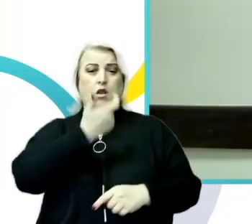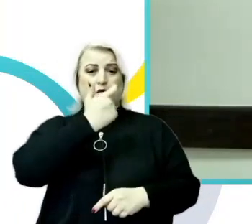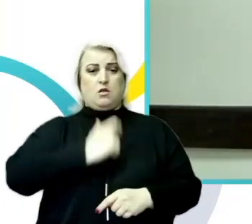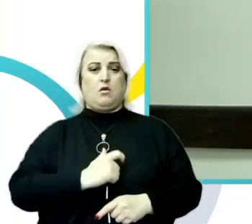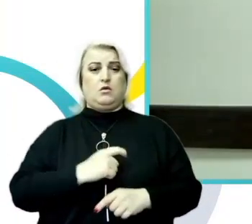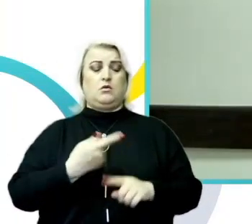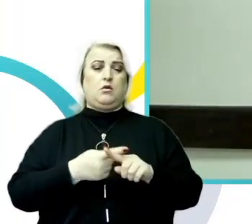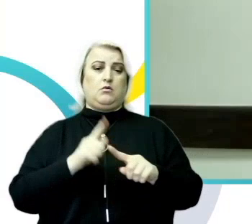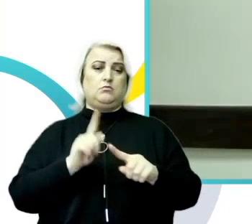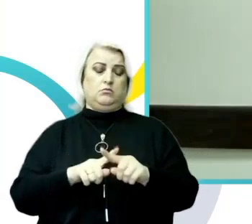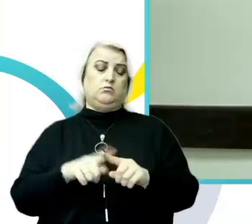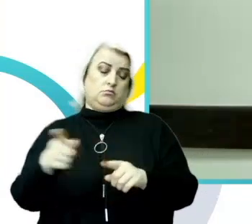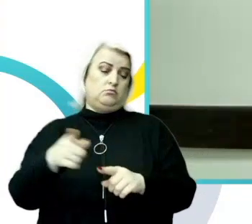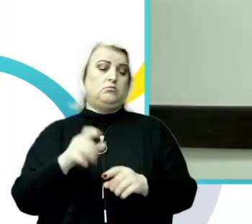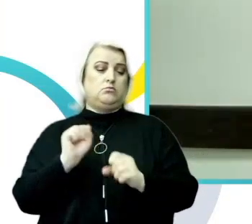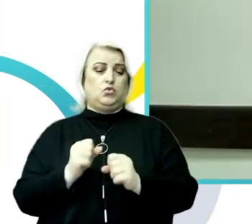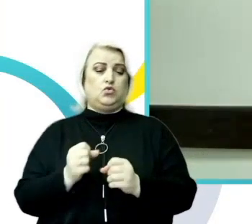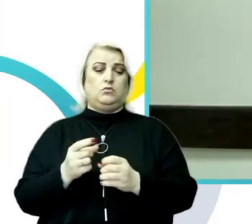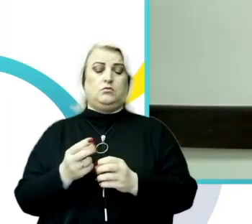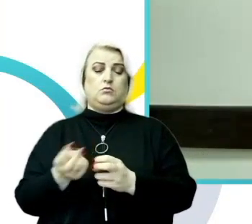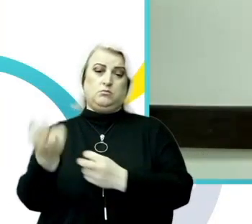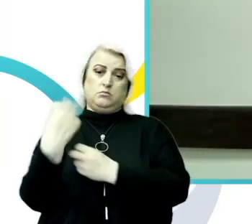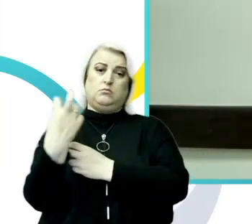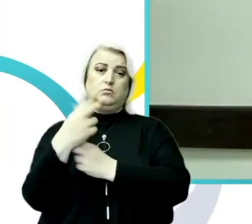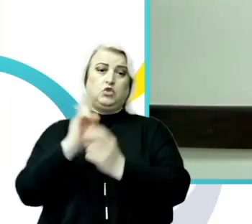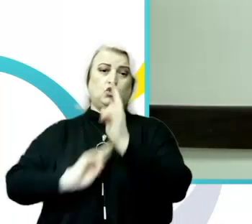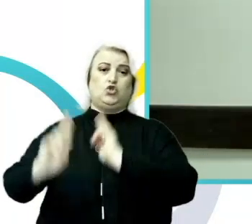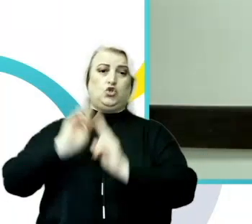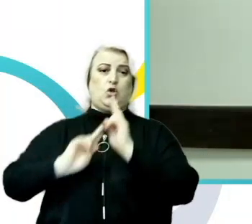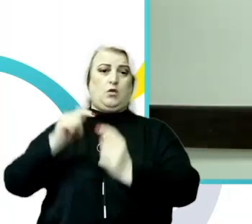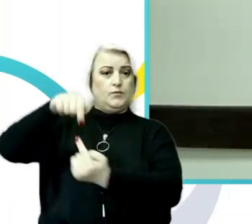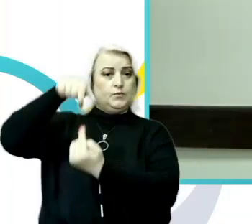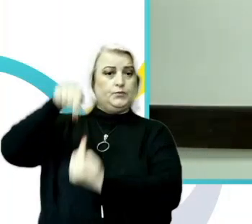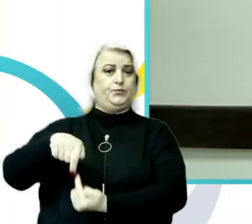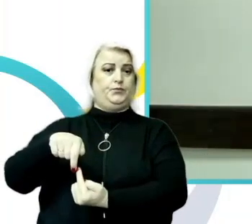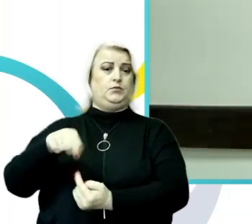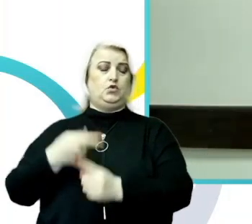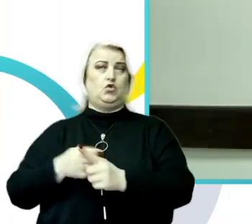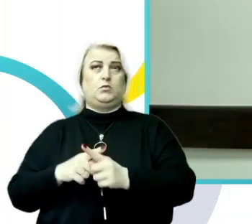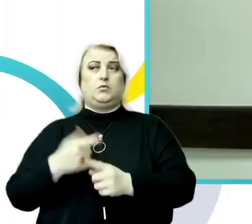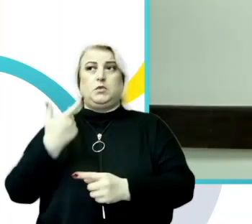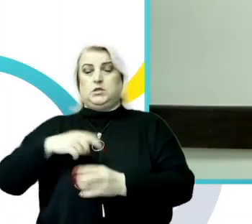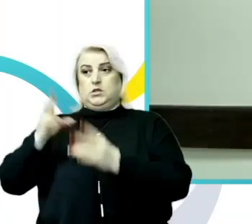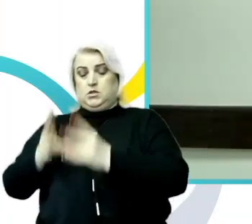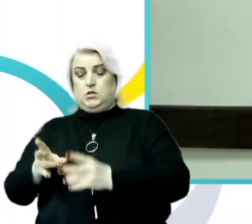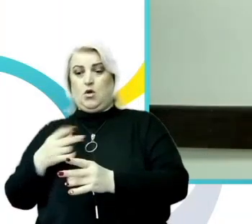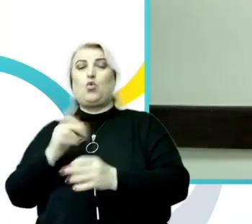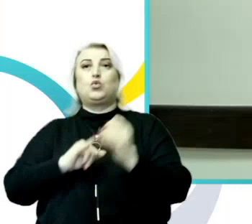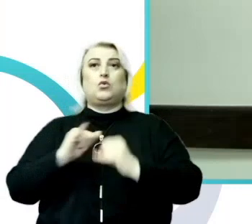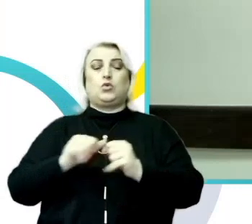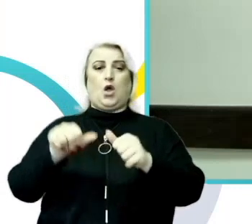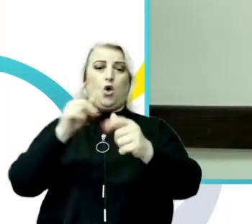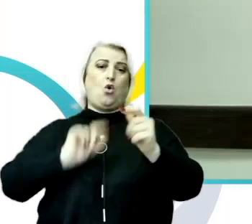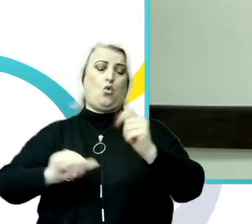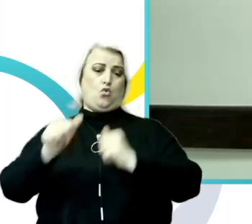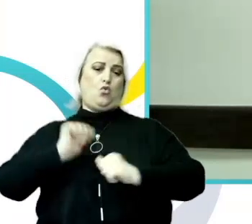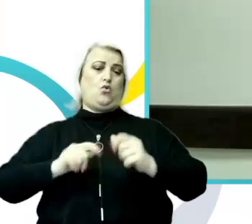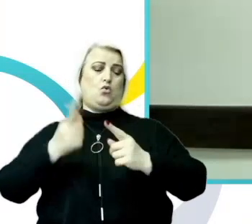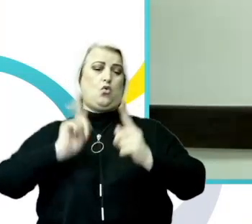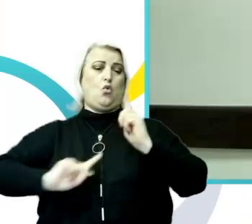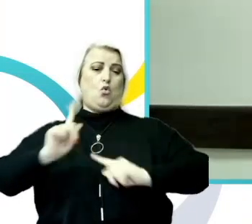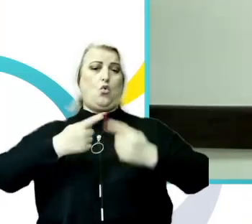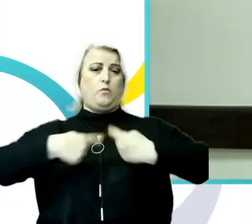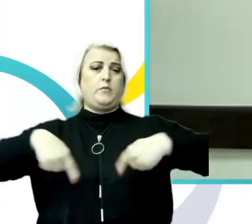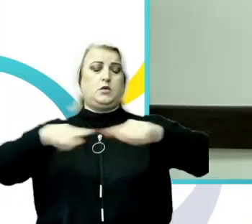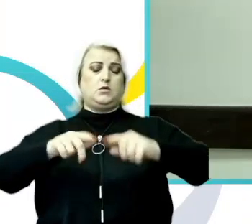recepționa plângerile, dar și a veni cu investigații sau ce sau mai bine spus vină cu un răspuns din